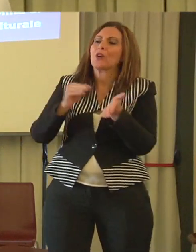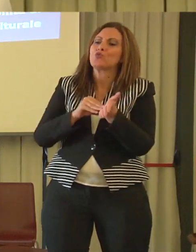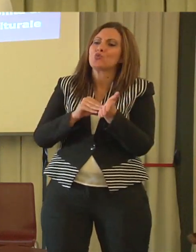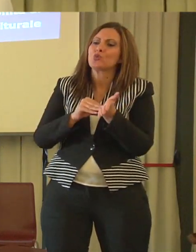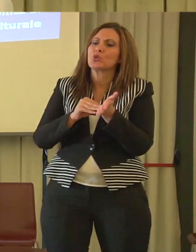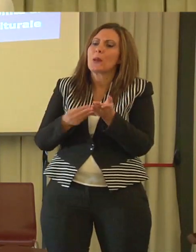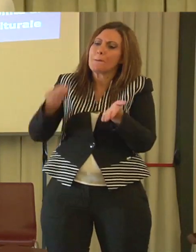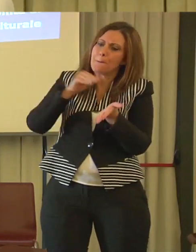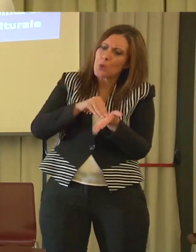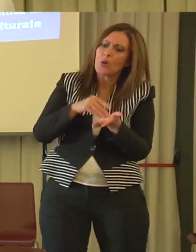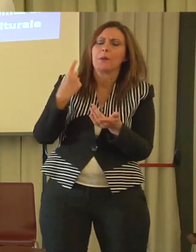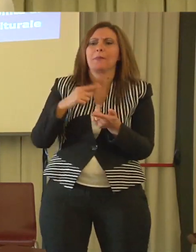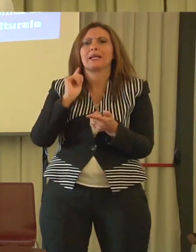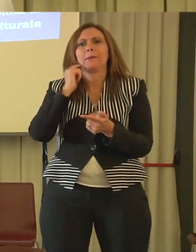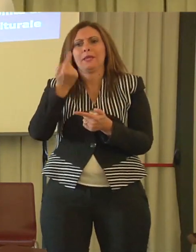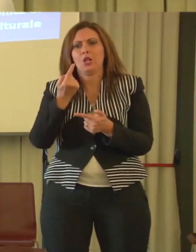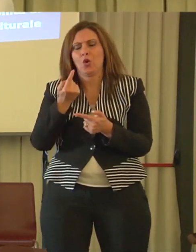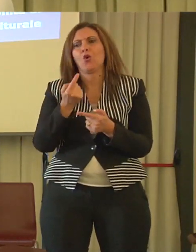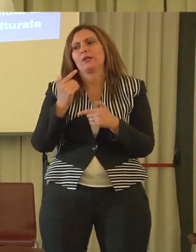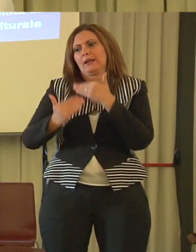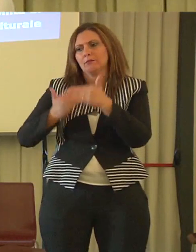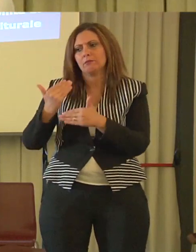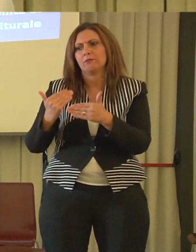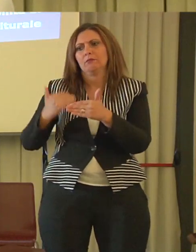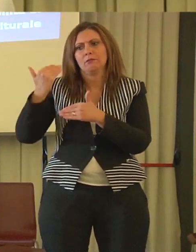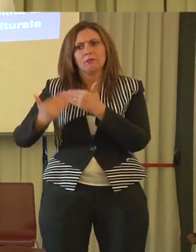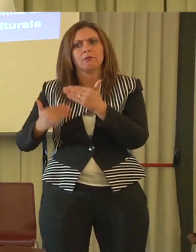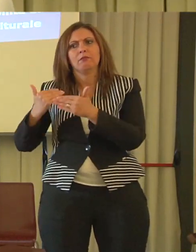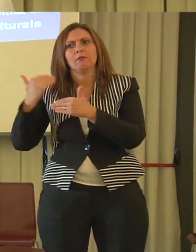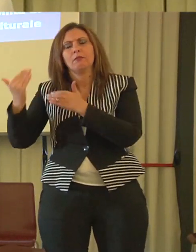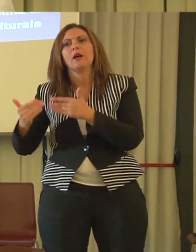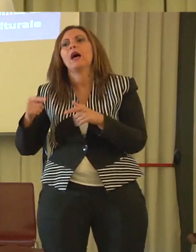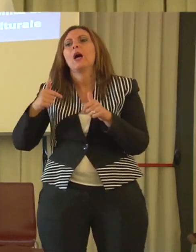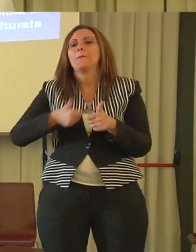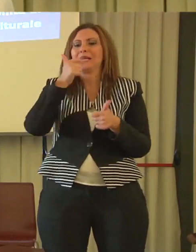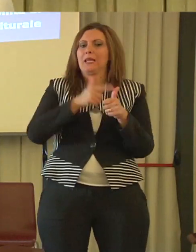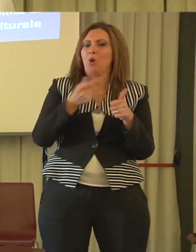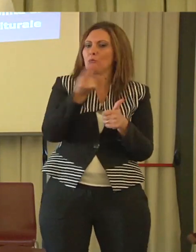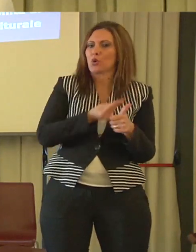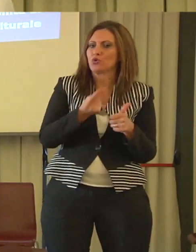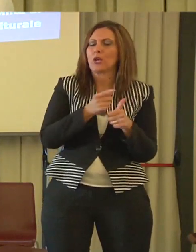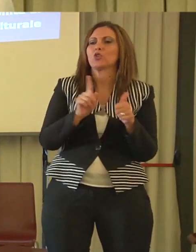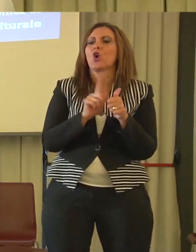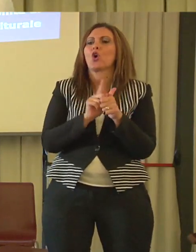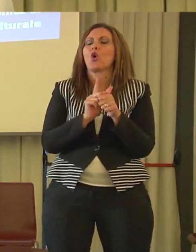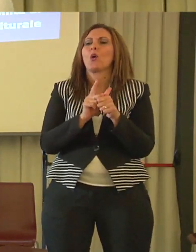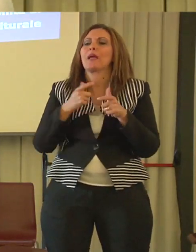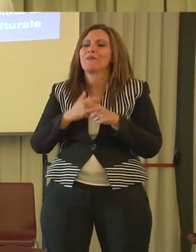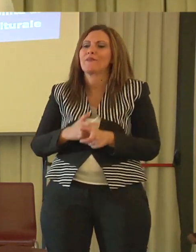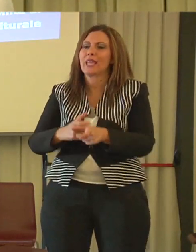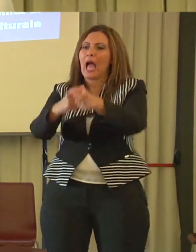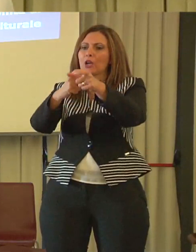Allora, il primo è stato esattamente un viaggio su fuoristrada, è diciamo così un viaggio avventura, ma